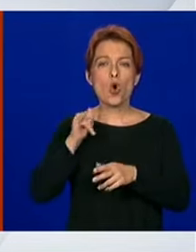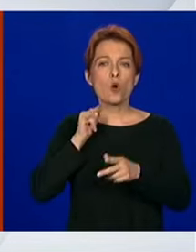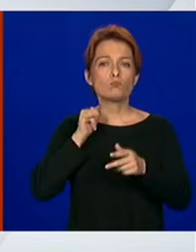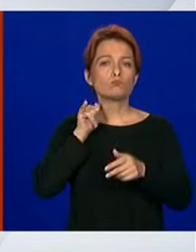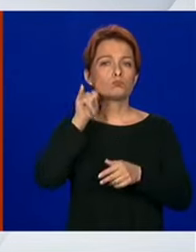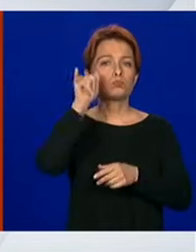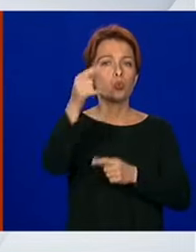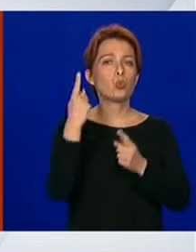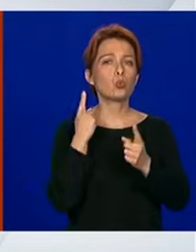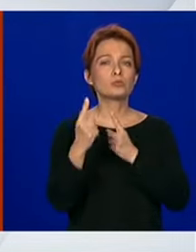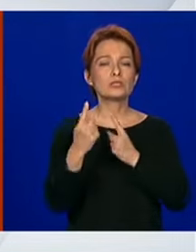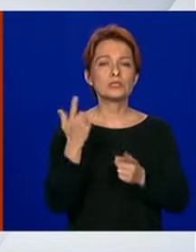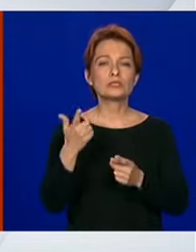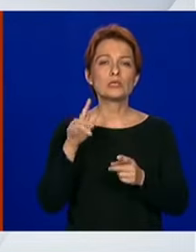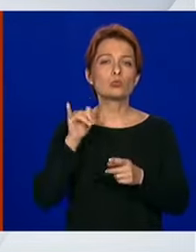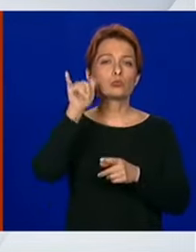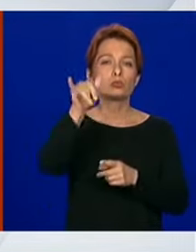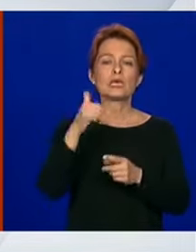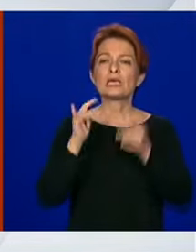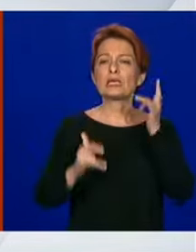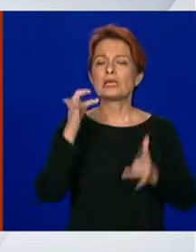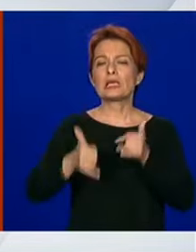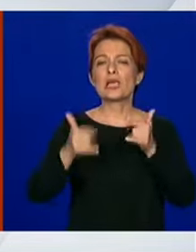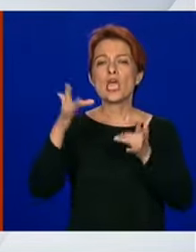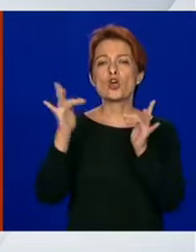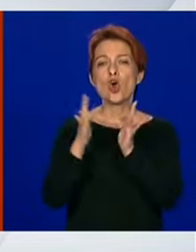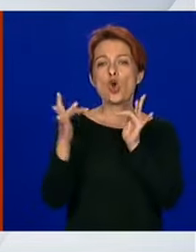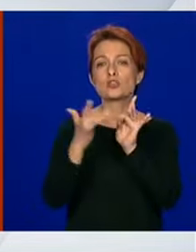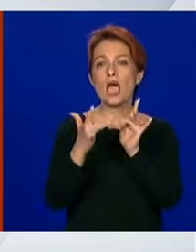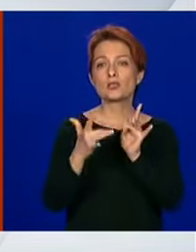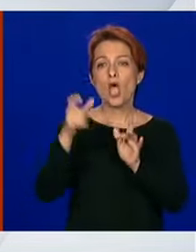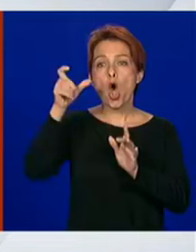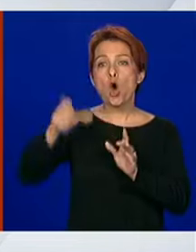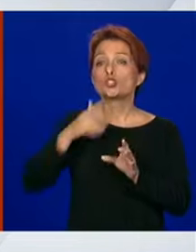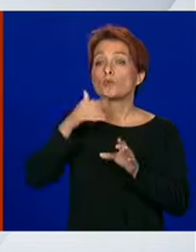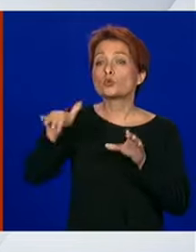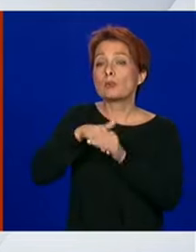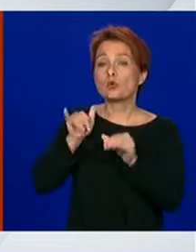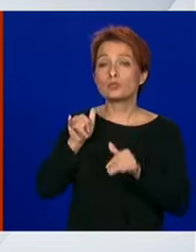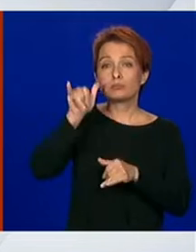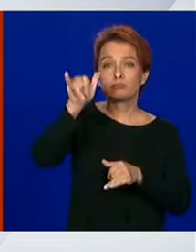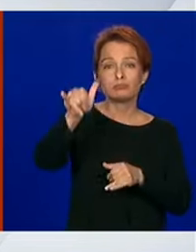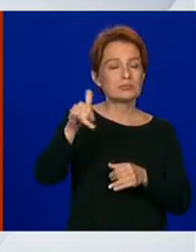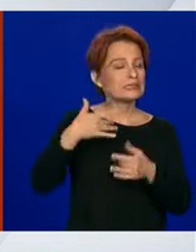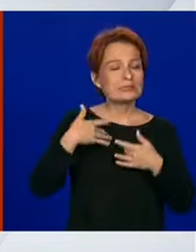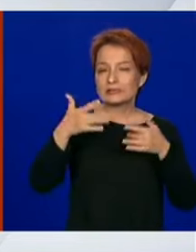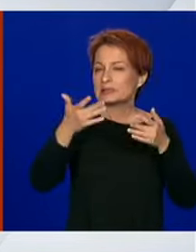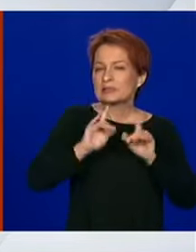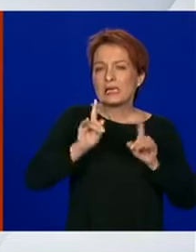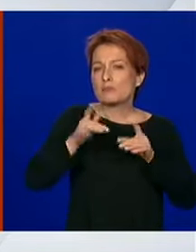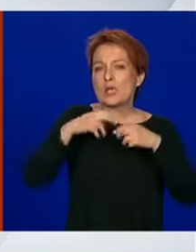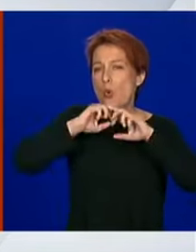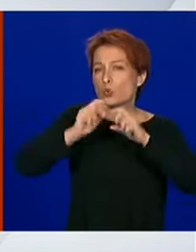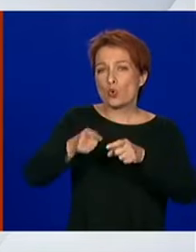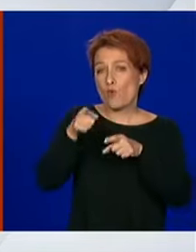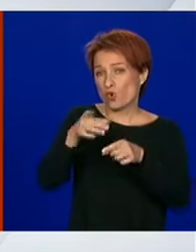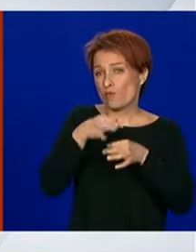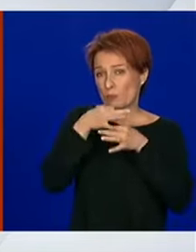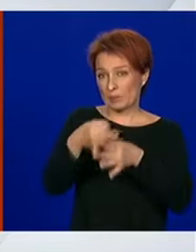zrakoplovu ili njihovi kontakti. Osoblje, pa da... Pa ja vam ne bih odgovorio na to pitanje,